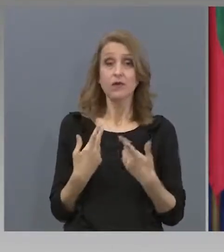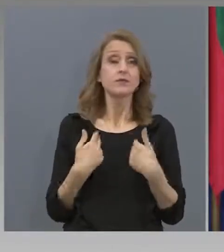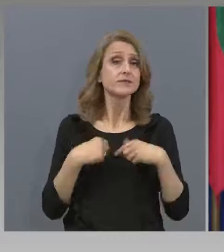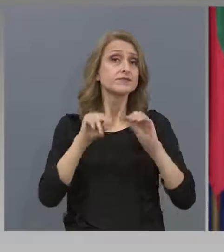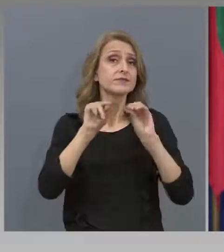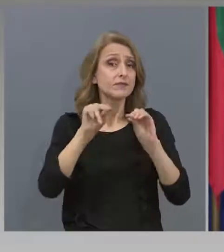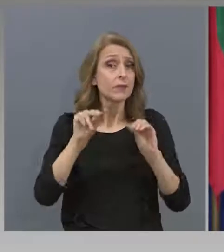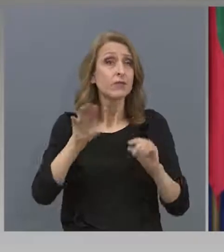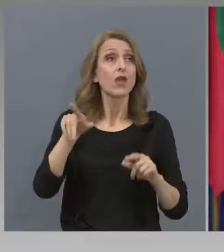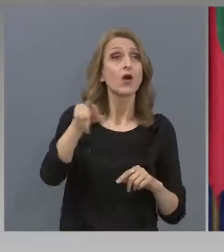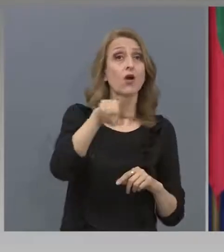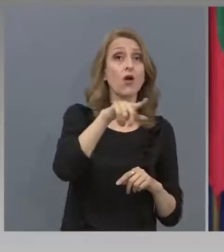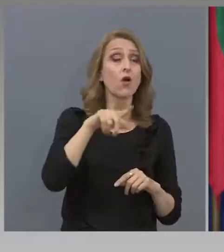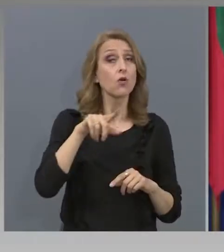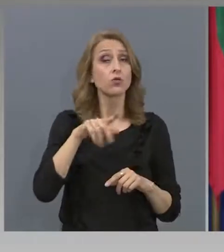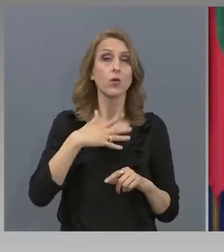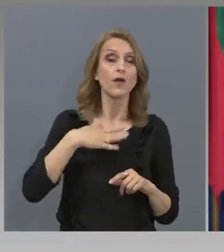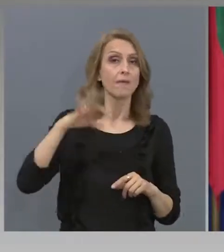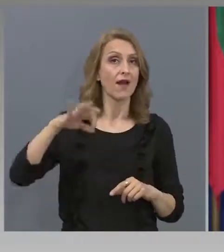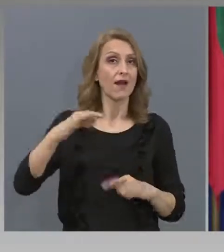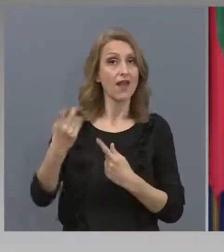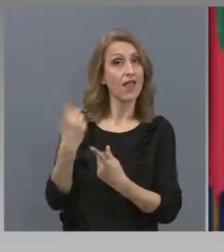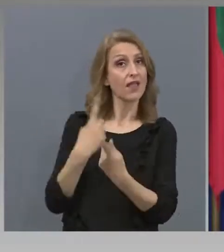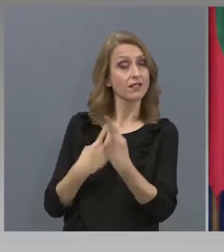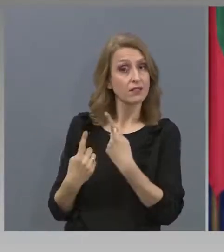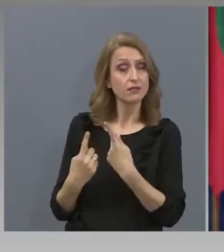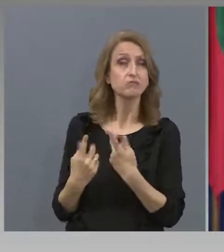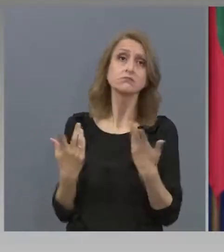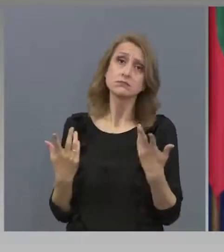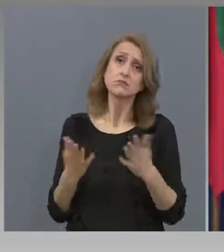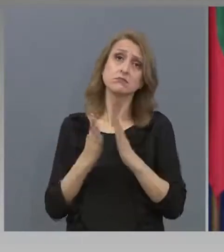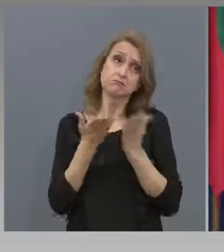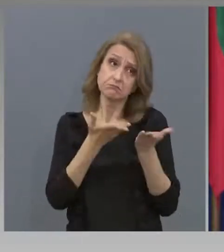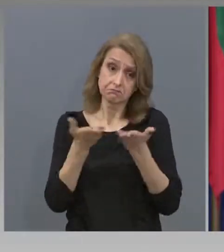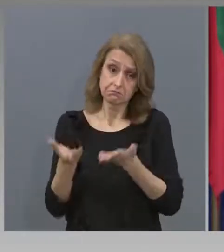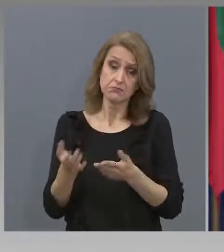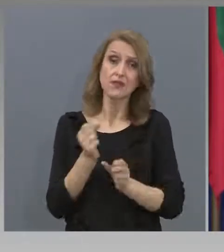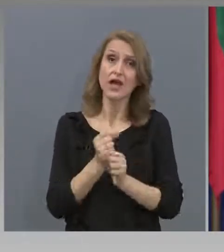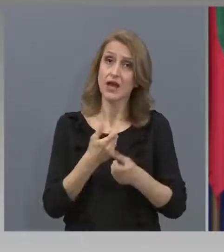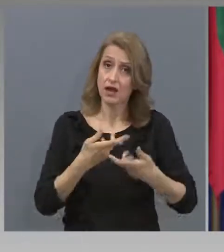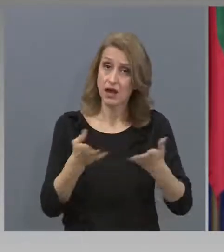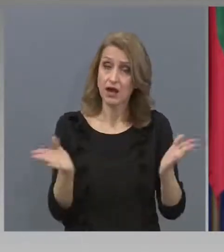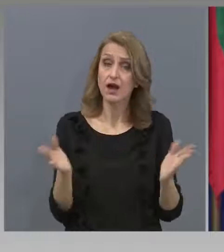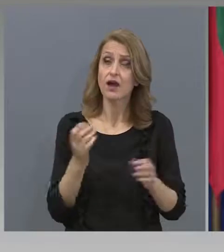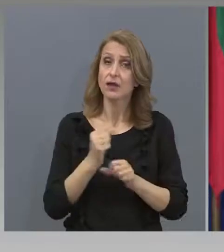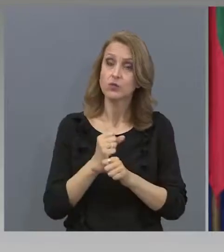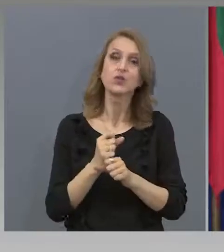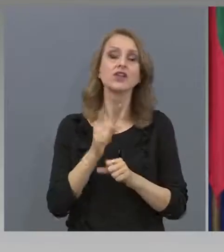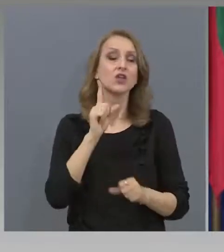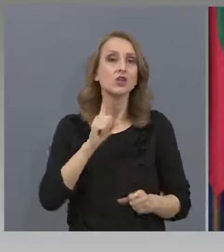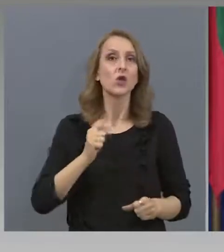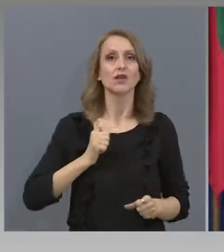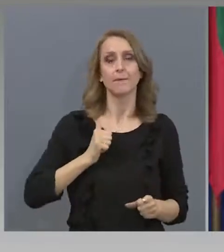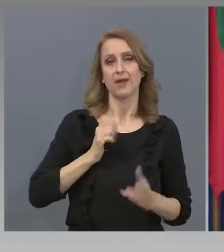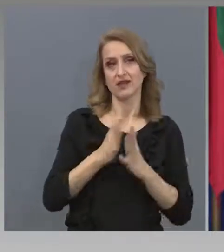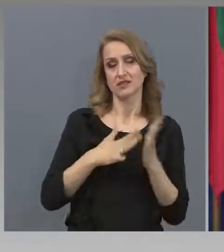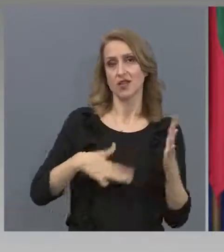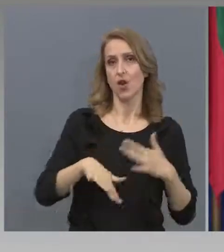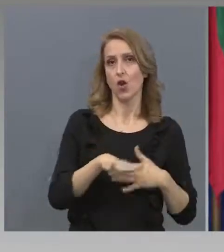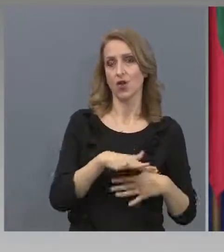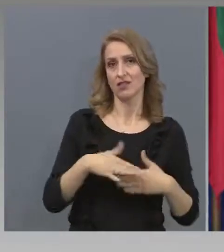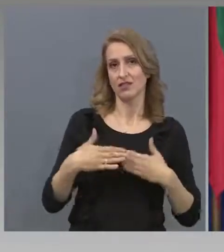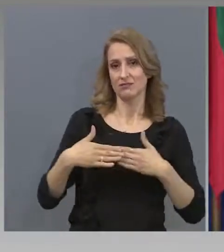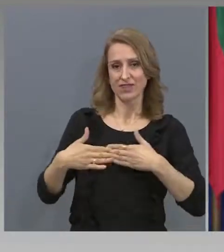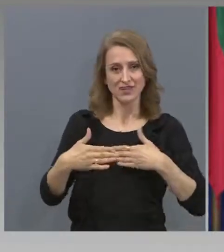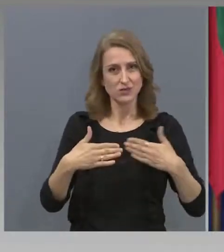който има пазар, който има клиенти, да работи при спазване на всички санитарно-охидиани мероприятия. Да си пази хората. Сега, за да